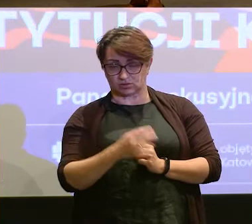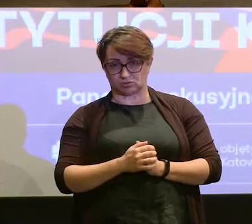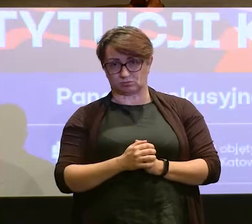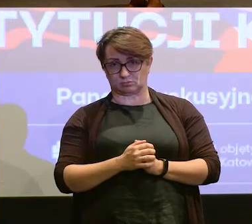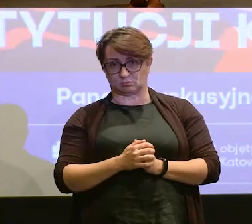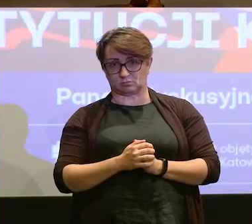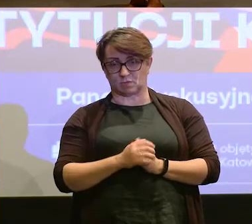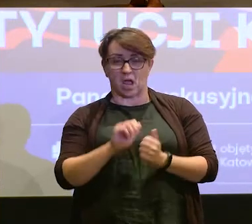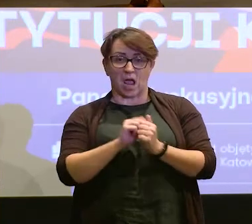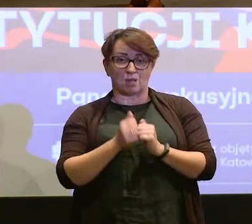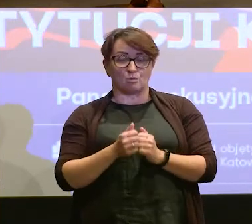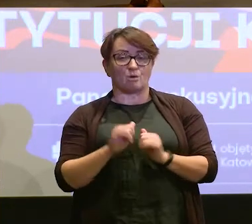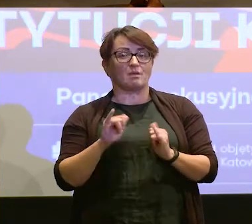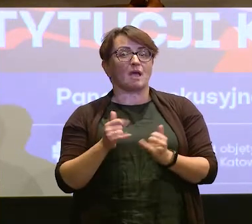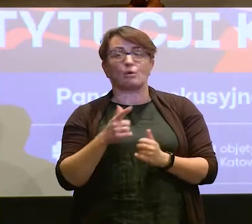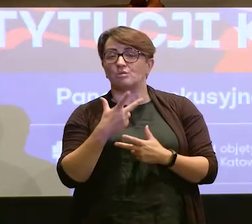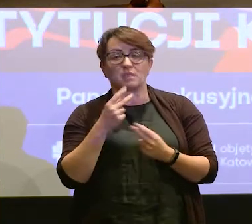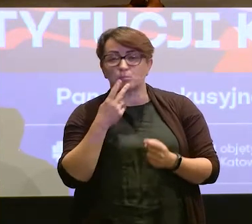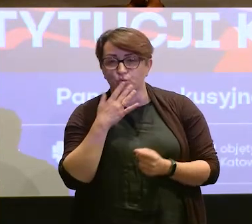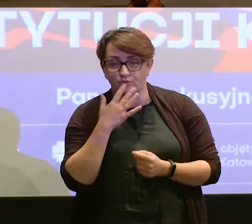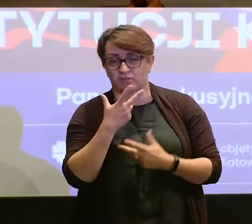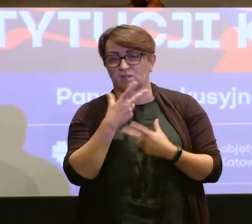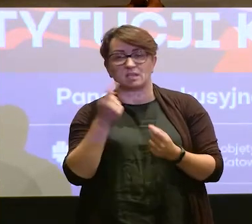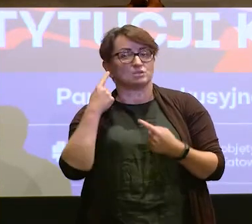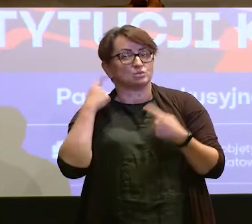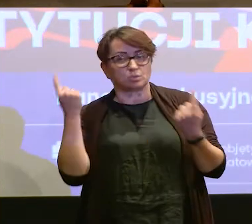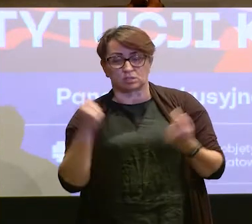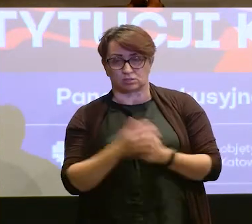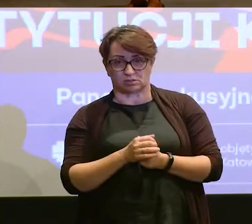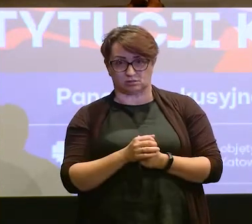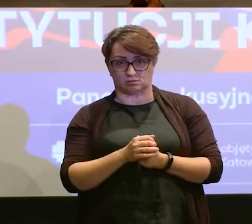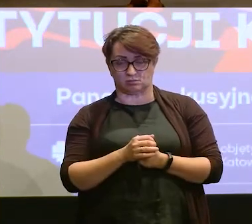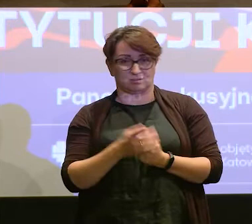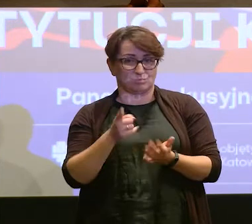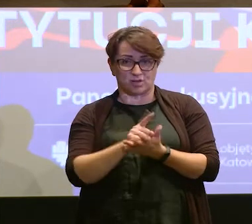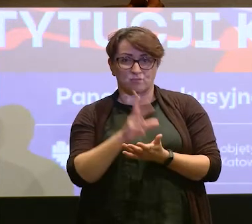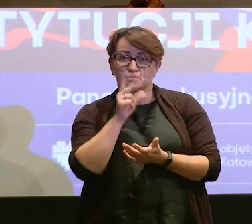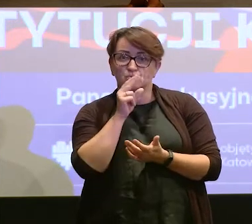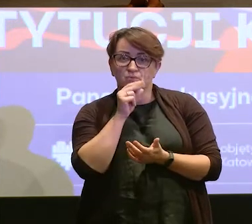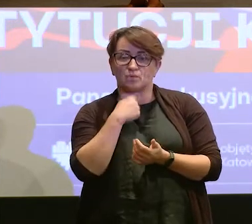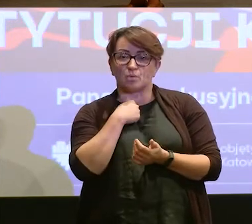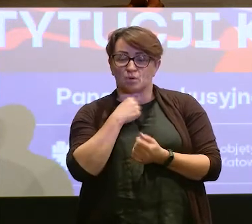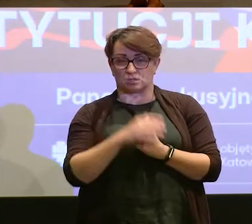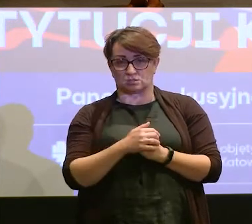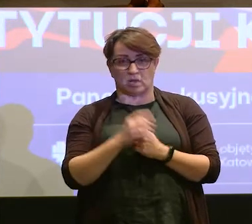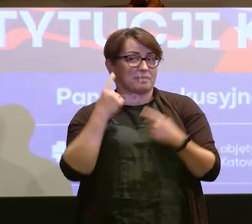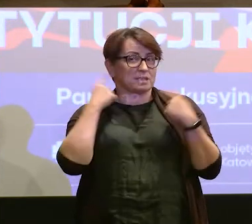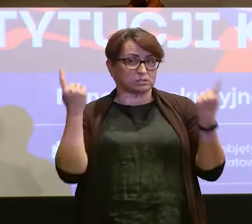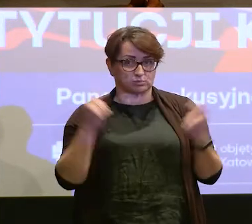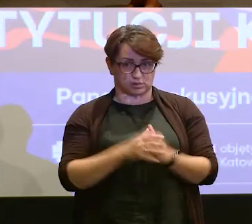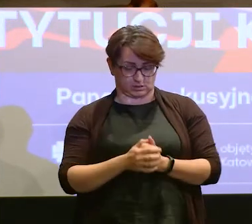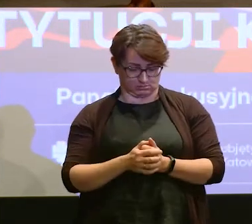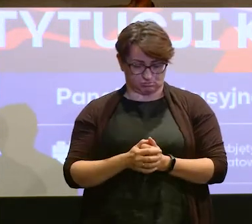Albo przeciwnie, jak nie mówi językiem fonicznym, jak nie słyszy,